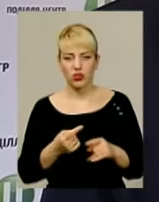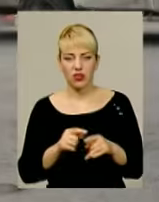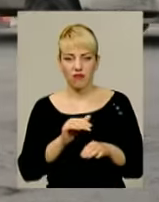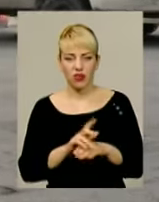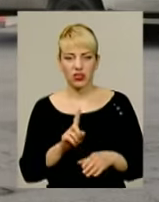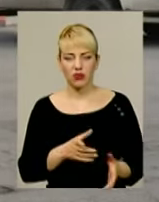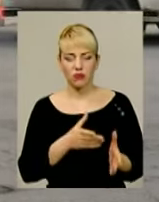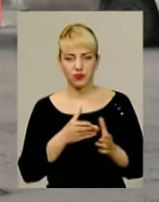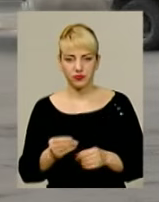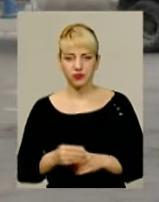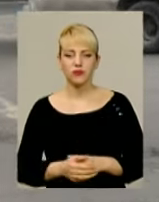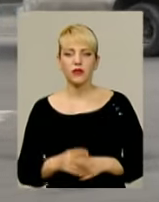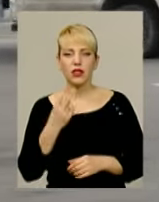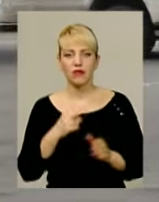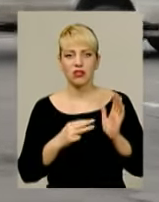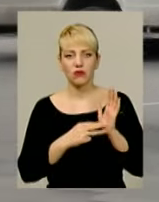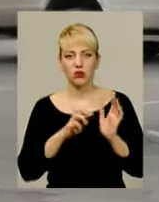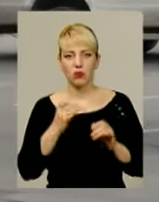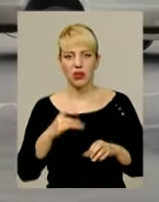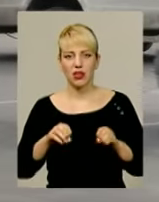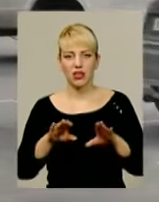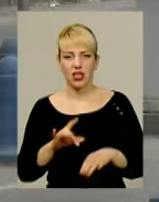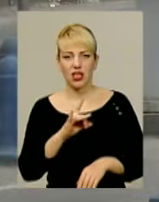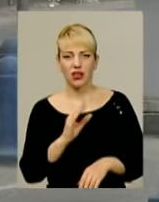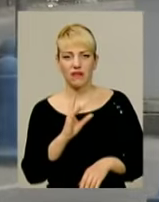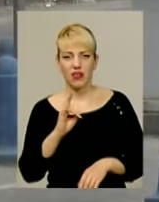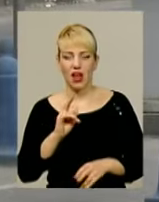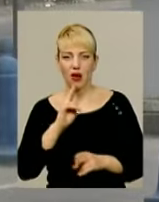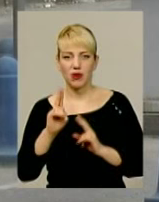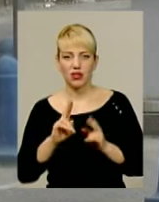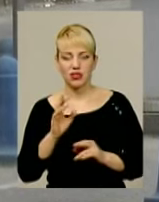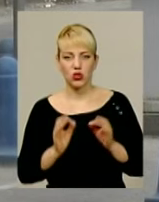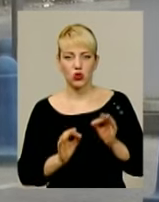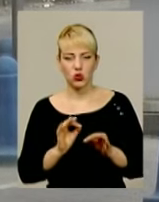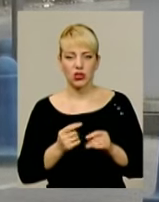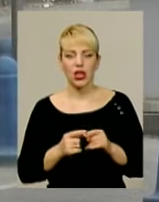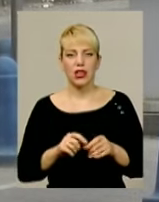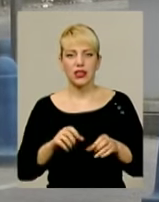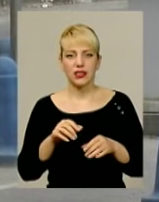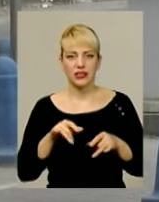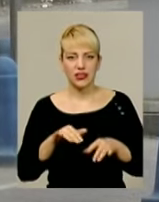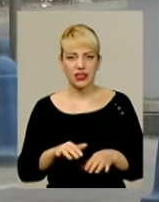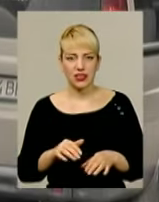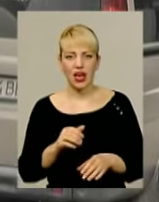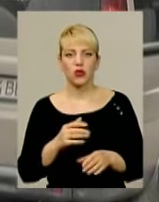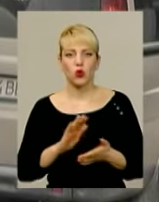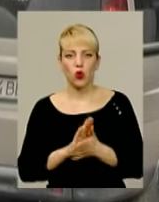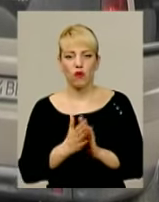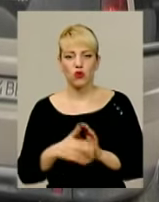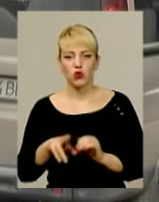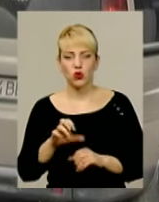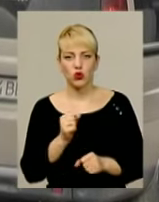документи. 28 березня рішенням Рівненського апеляційного господарського суду дію договору щодо діяльності приватного підприємця